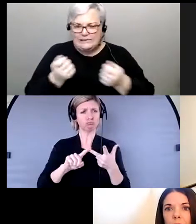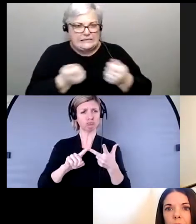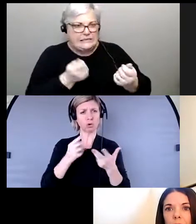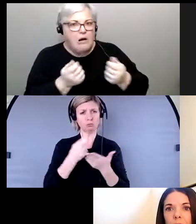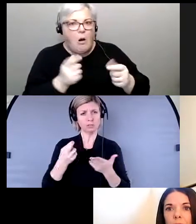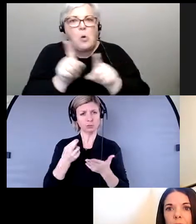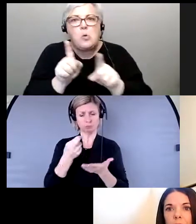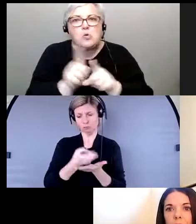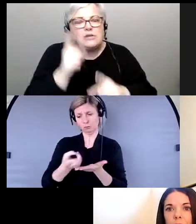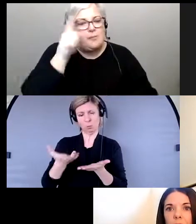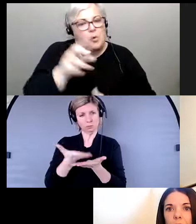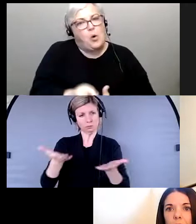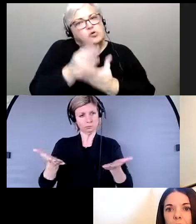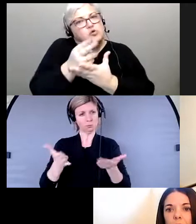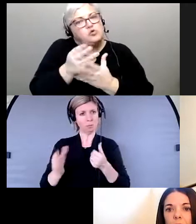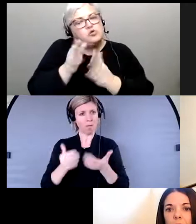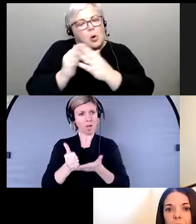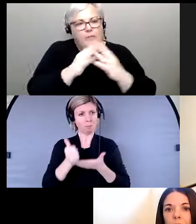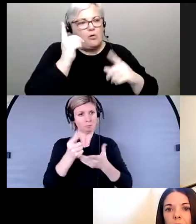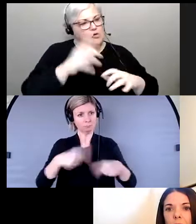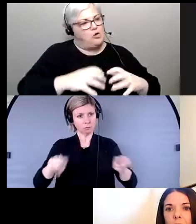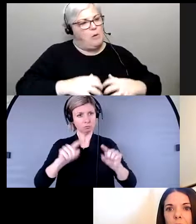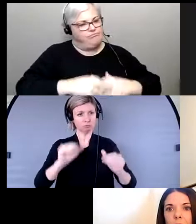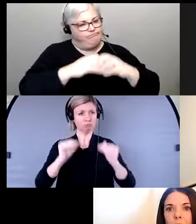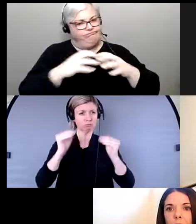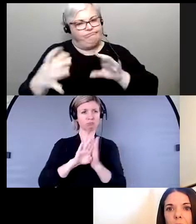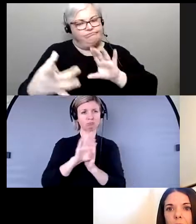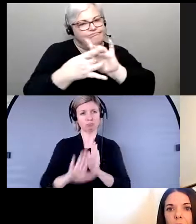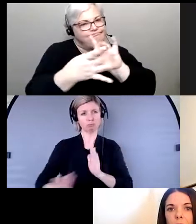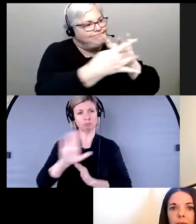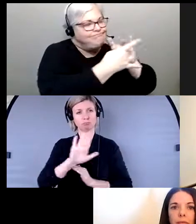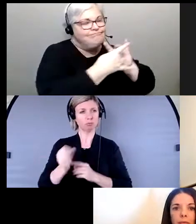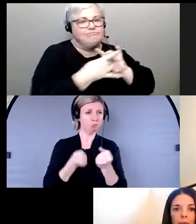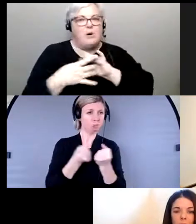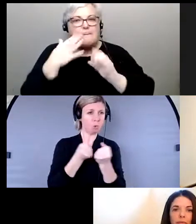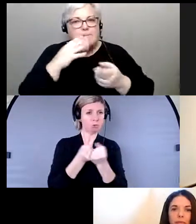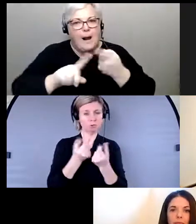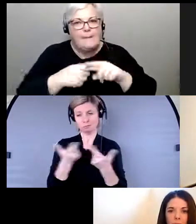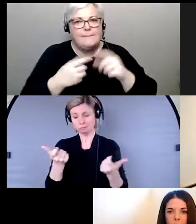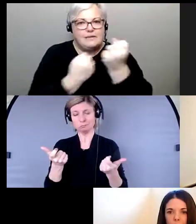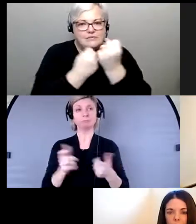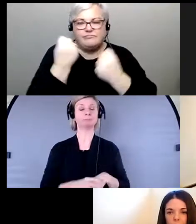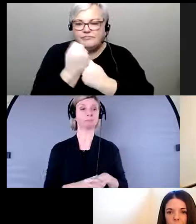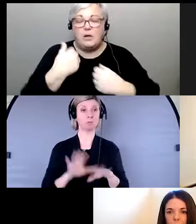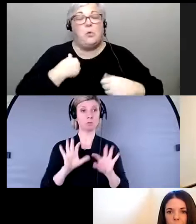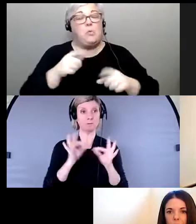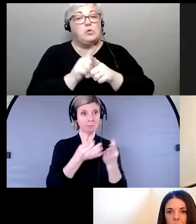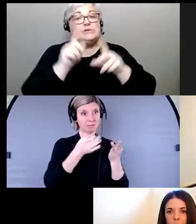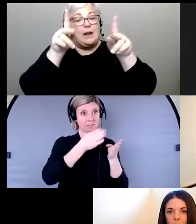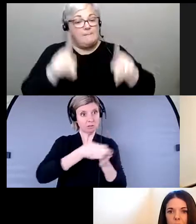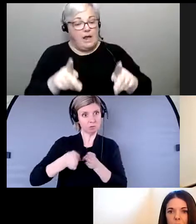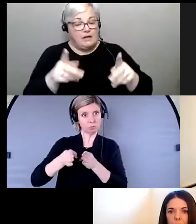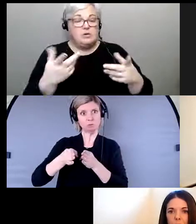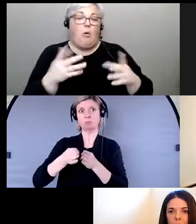de la référence aux ressources communautaires pour les aider à bâtir leur réseau de soutien formel-informel. Je soutiens les individus et leurs familles